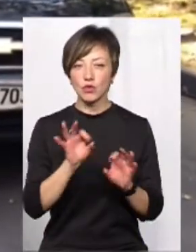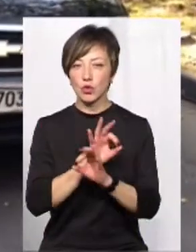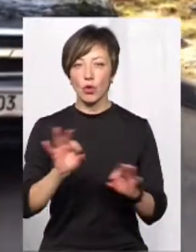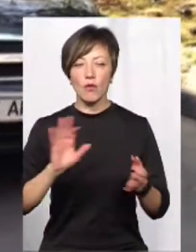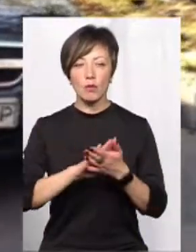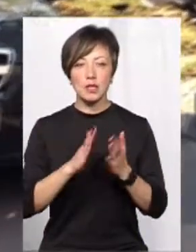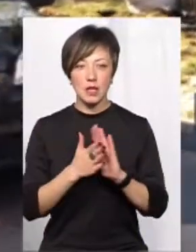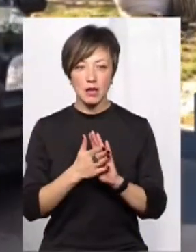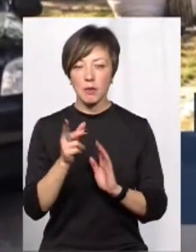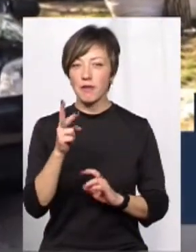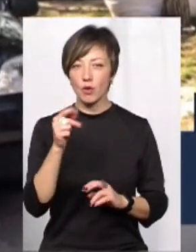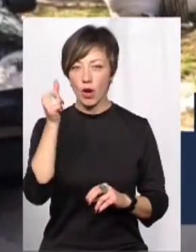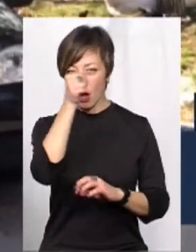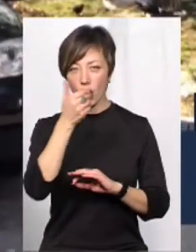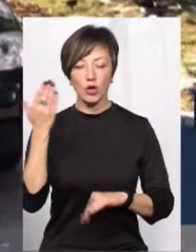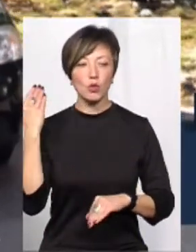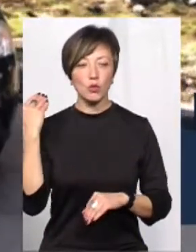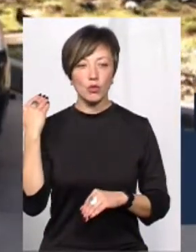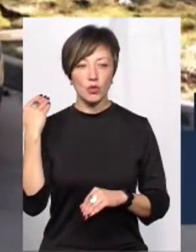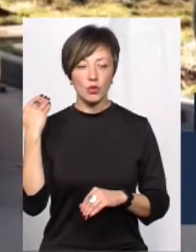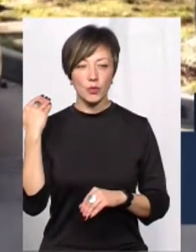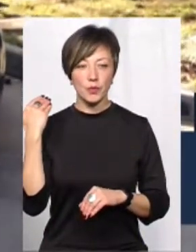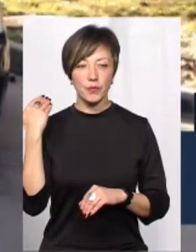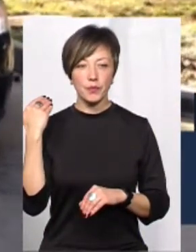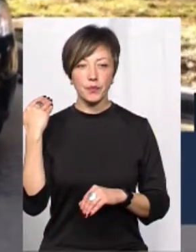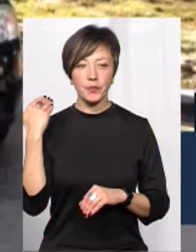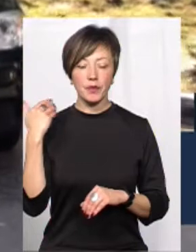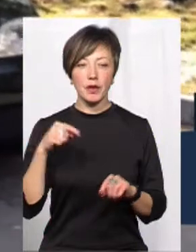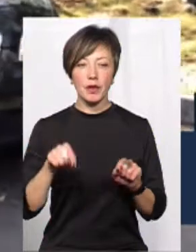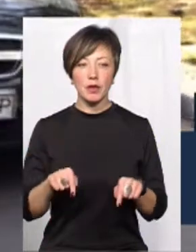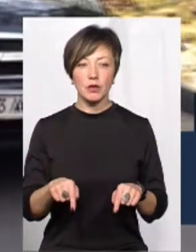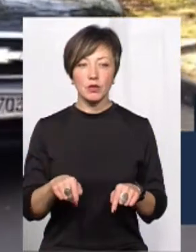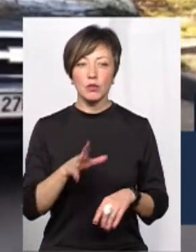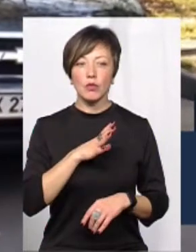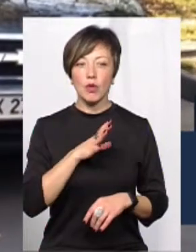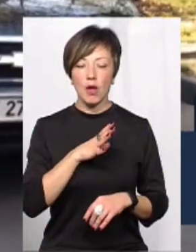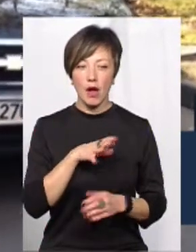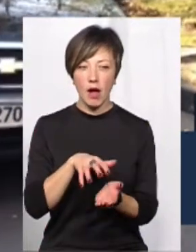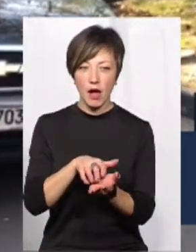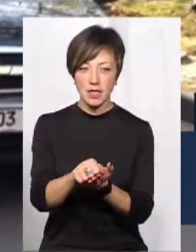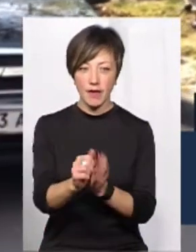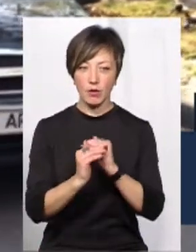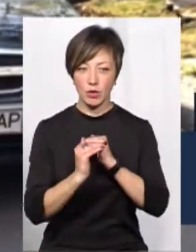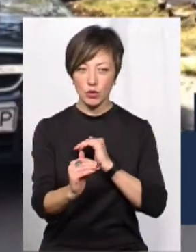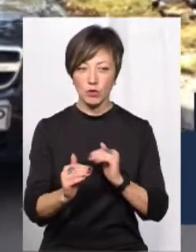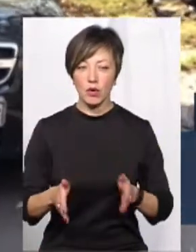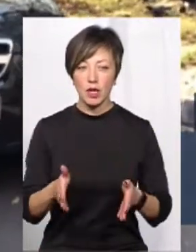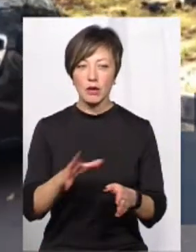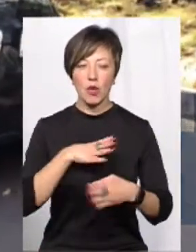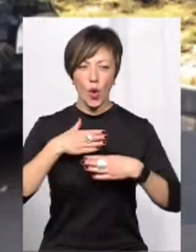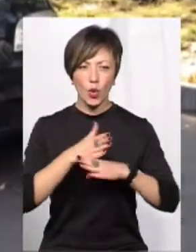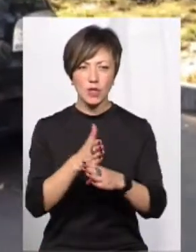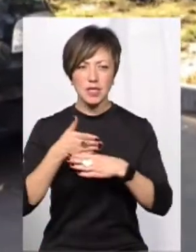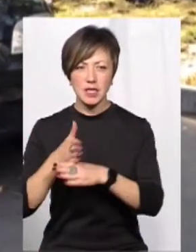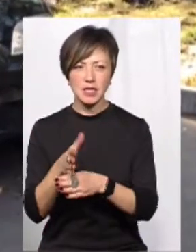стані. Півтора роки тому, по суті, тут було асфальтобетонне покриття, але воно все було розтріскане,